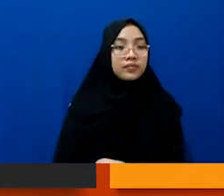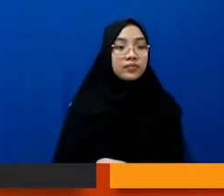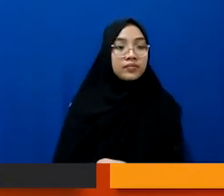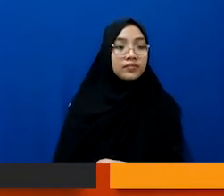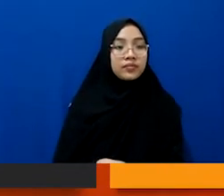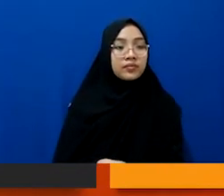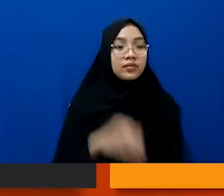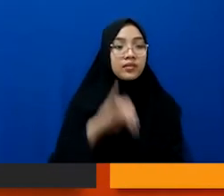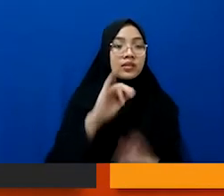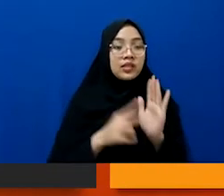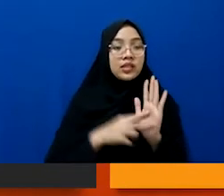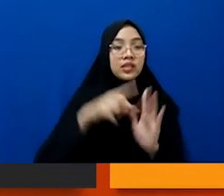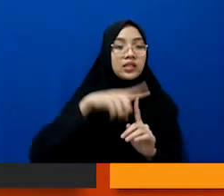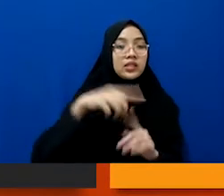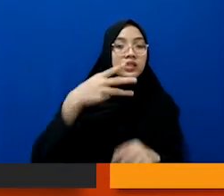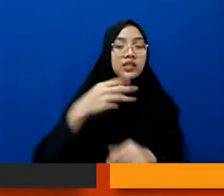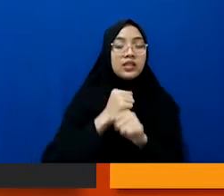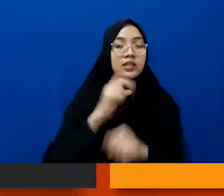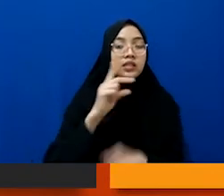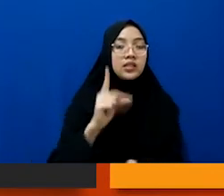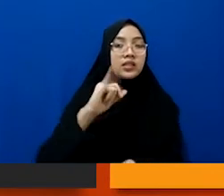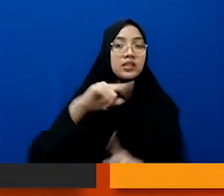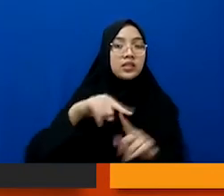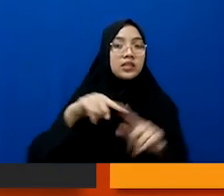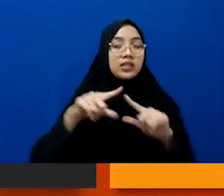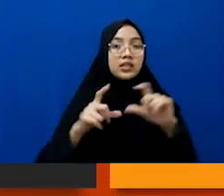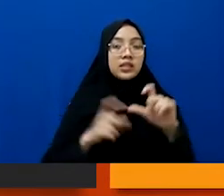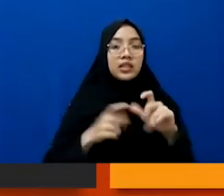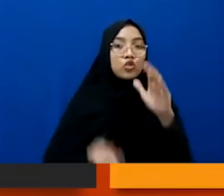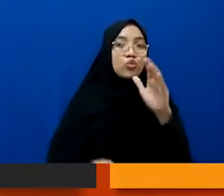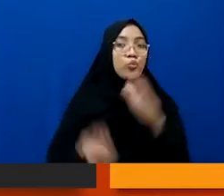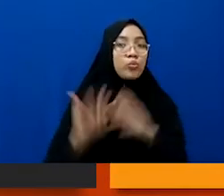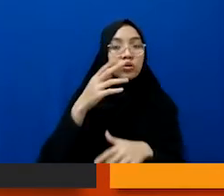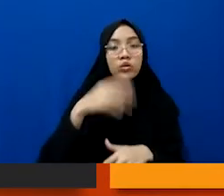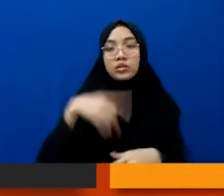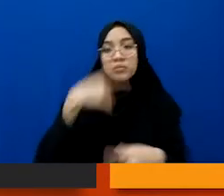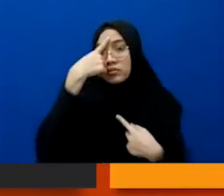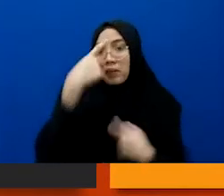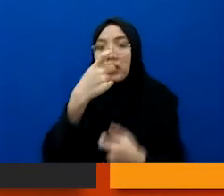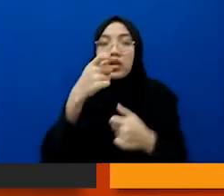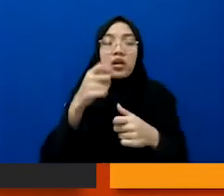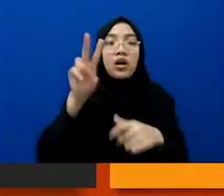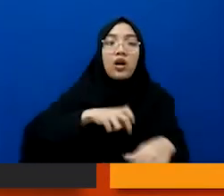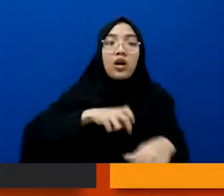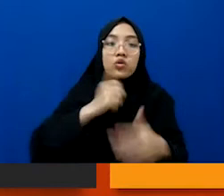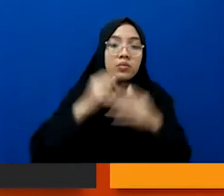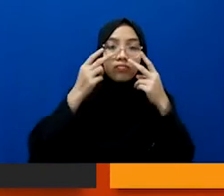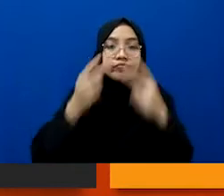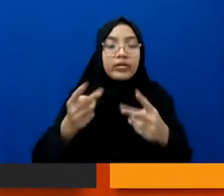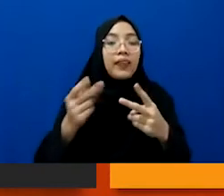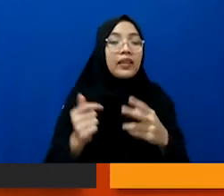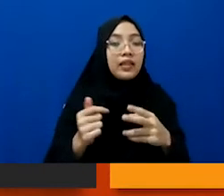integritasnya dari apa sumber ini harus diperhatikan kemudian penggunaan sumber anonim